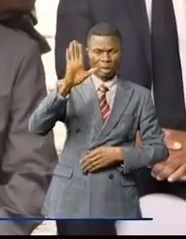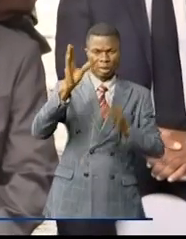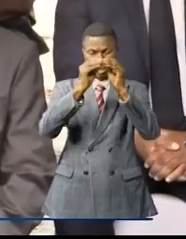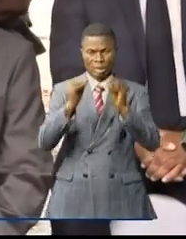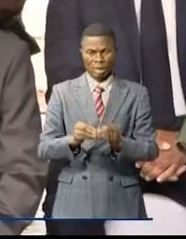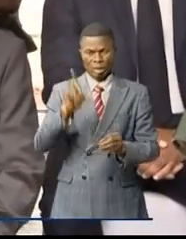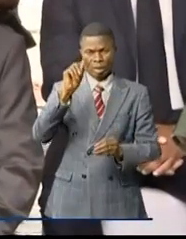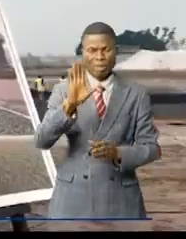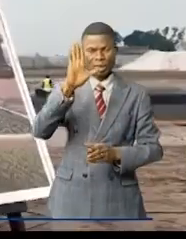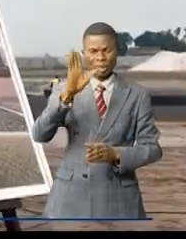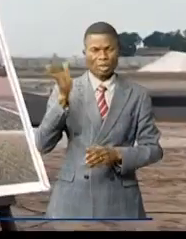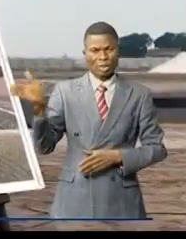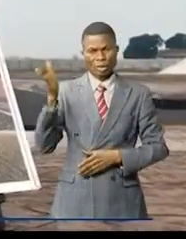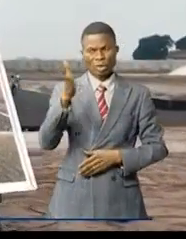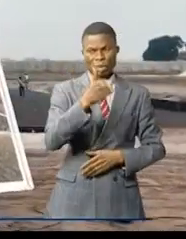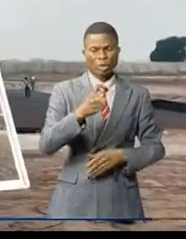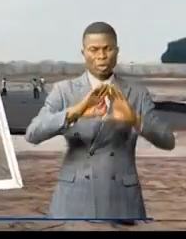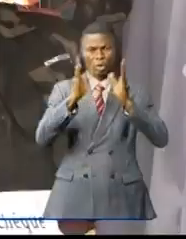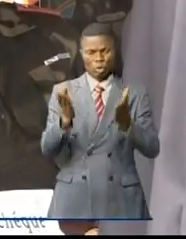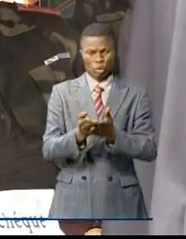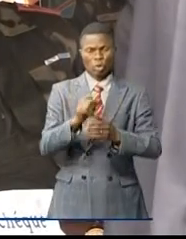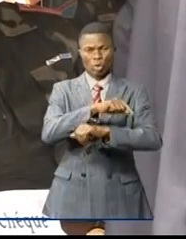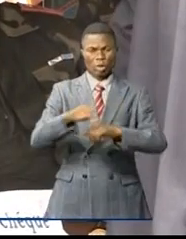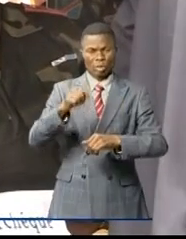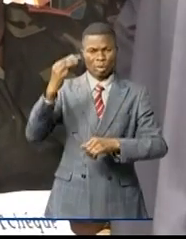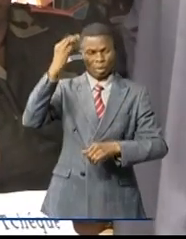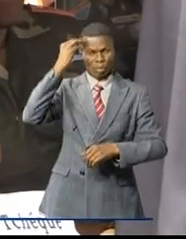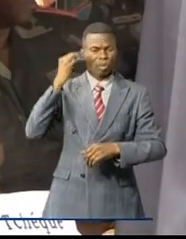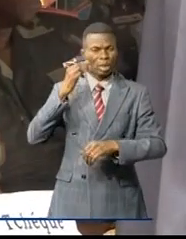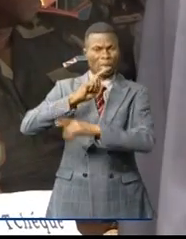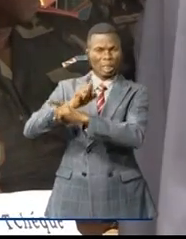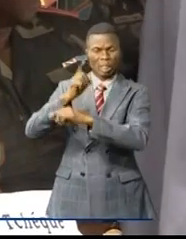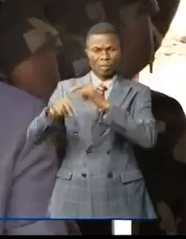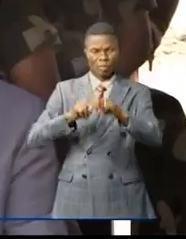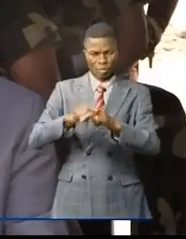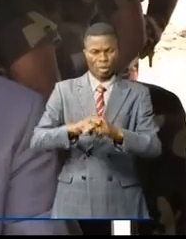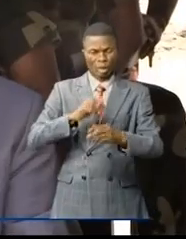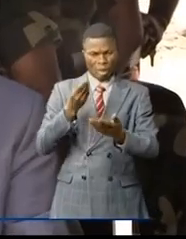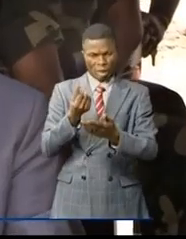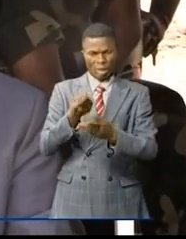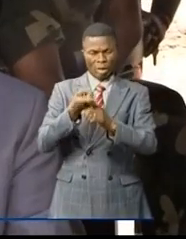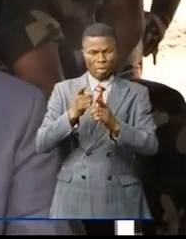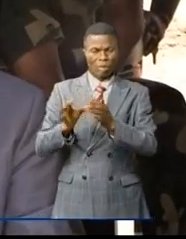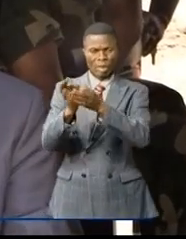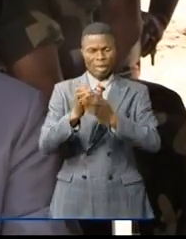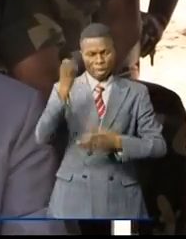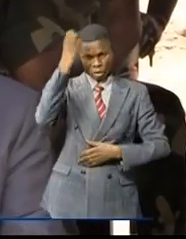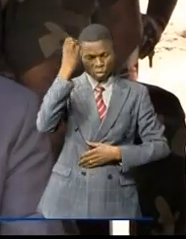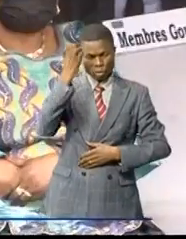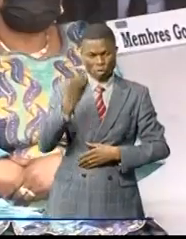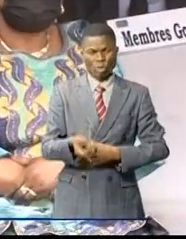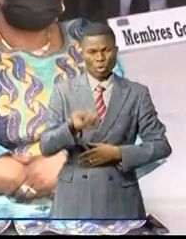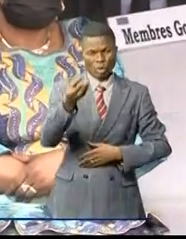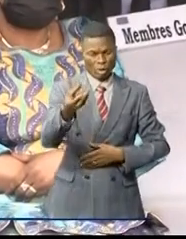125 locaux, abritera tous les services du ministère de la Défense Nationale et financés par l'Union européenne et sera